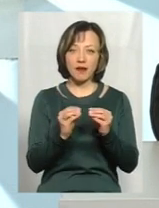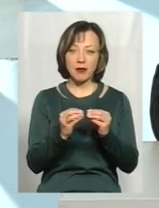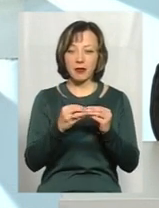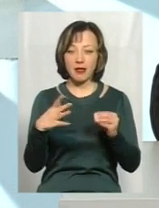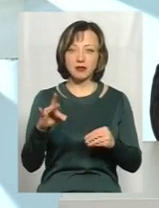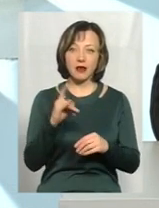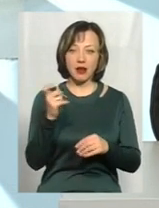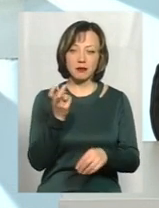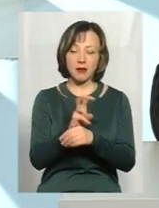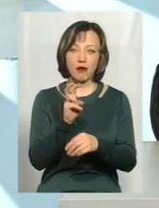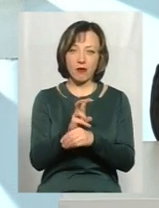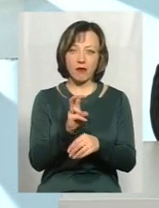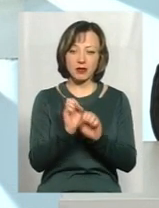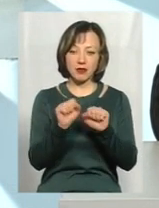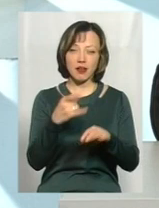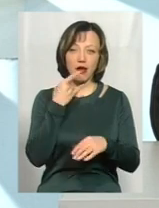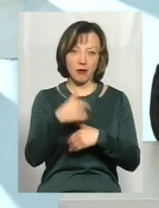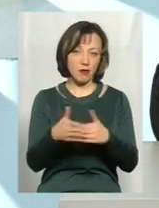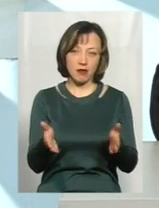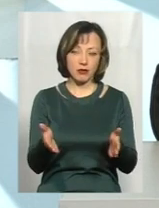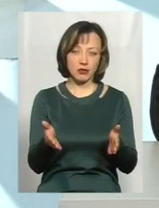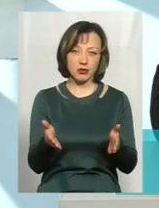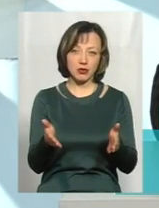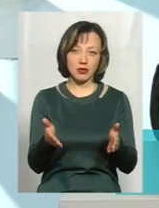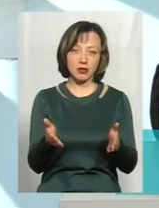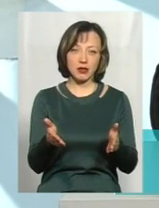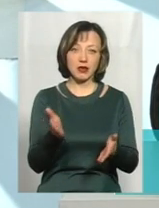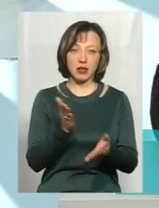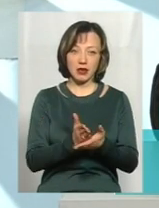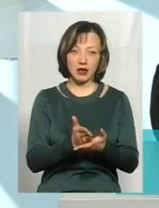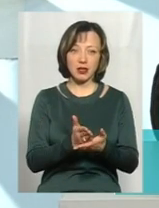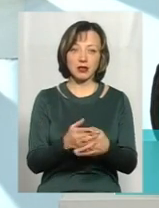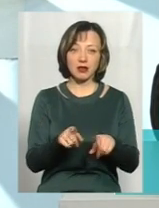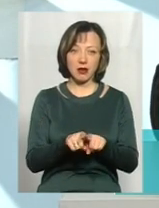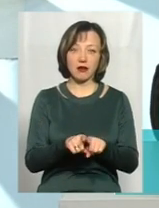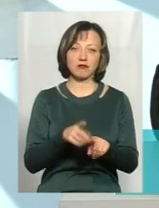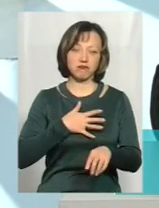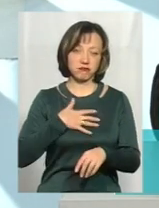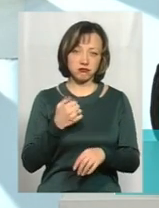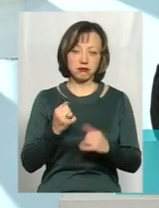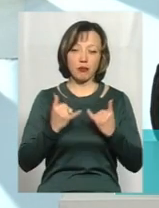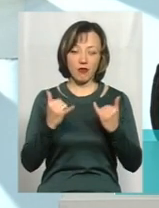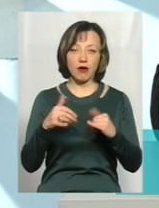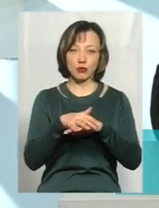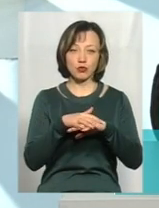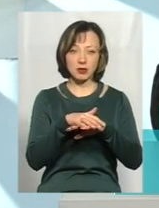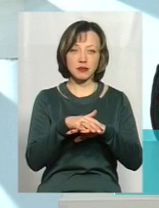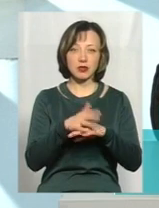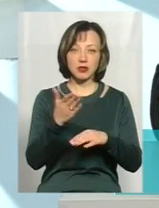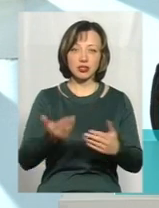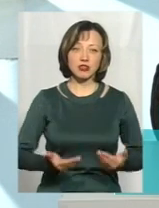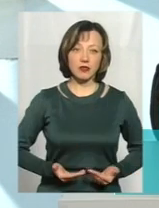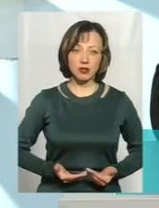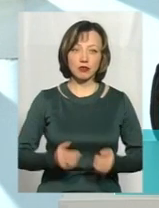-20 приходить до нього здавати акумулятори, то якщо є така позиція громадська і повага до суспільства, в якому ти